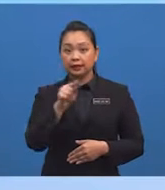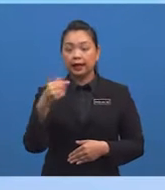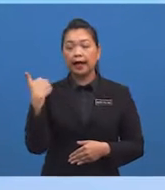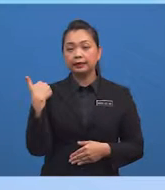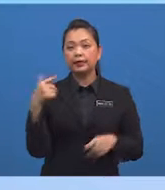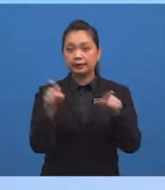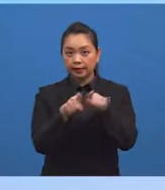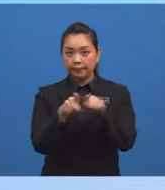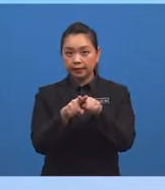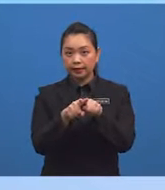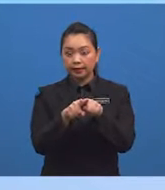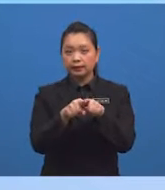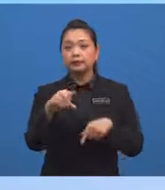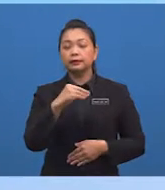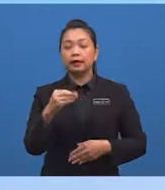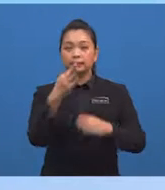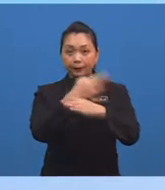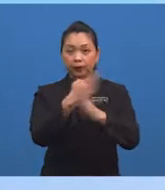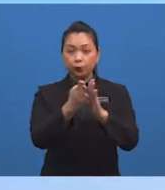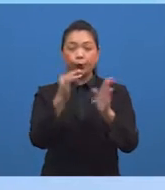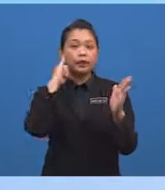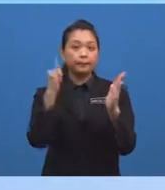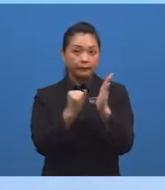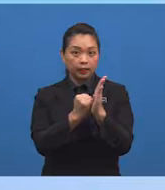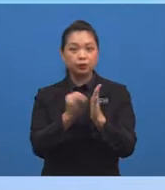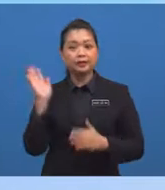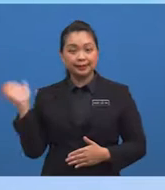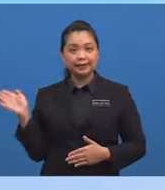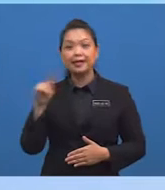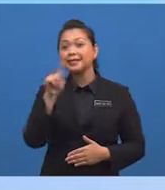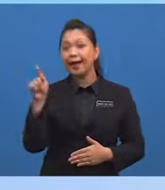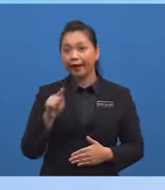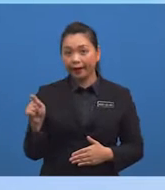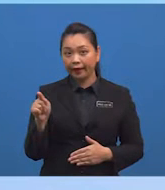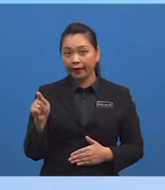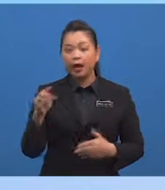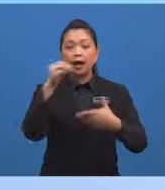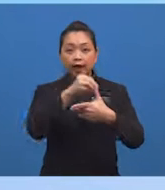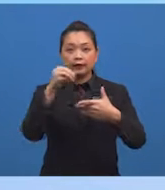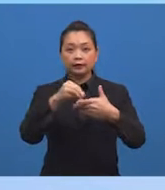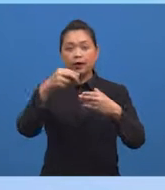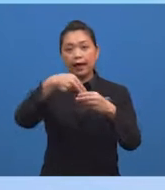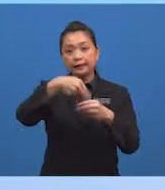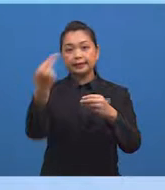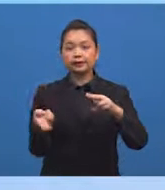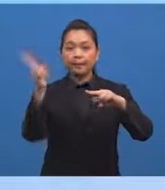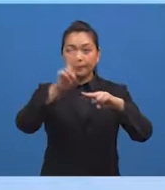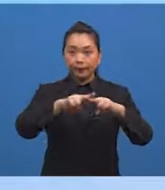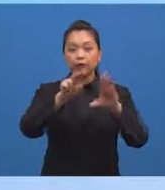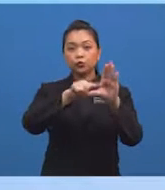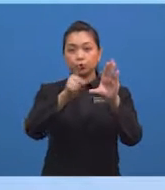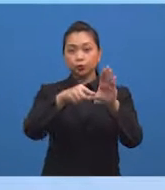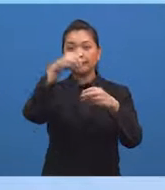Dibentuk oleh imej huruf Z Atau hasil tambah sudut pedalaman